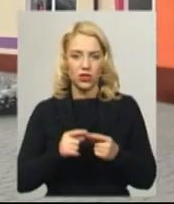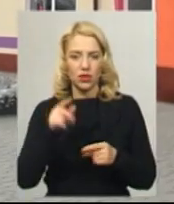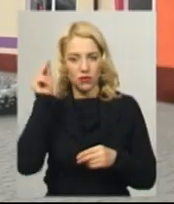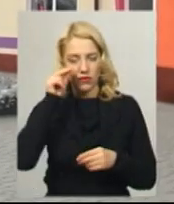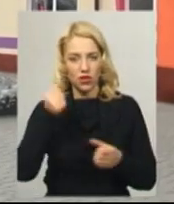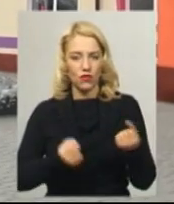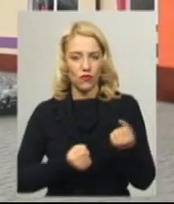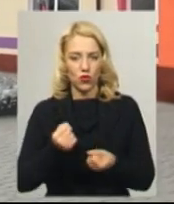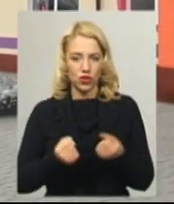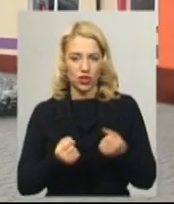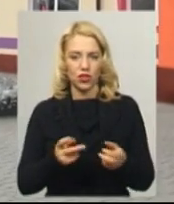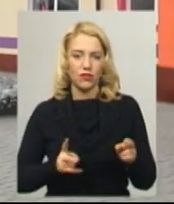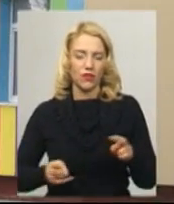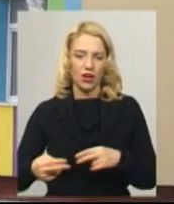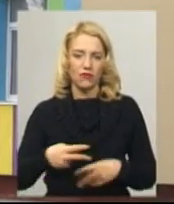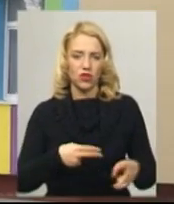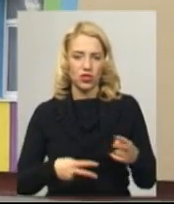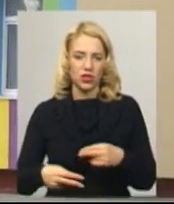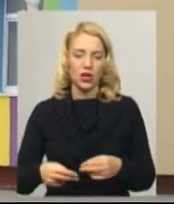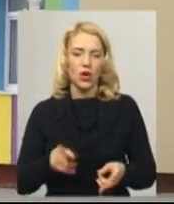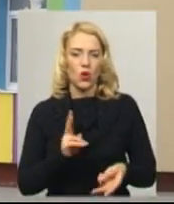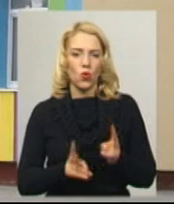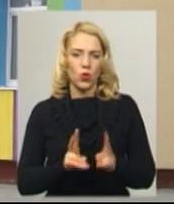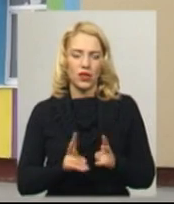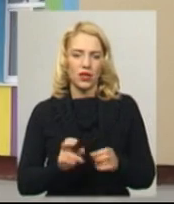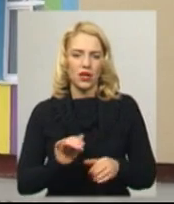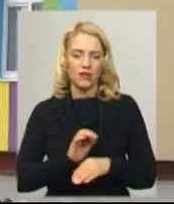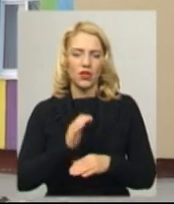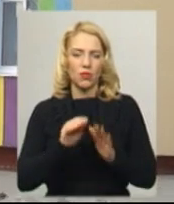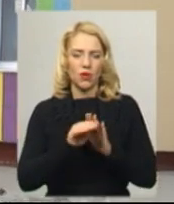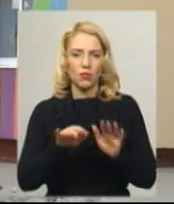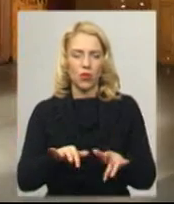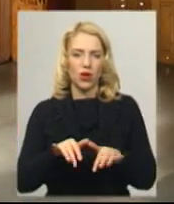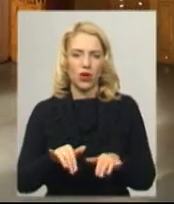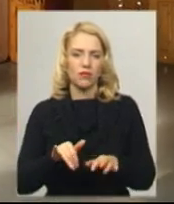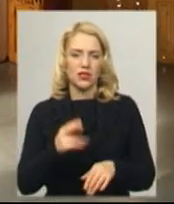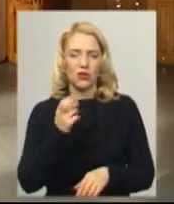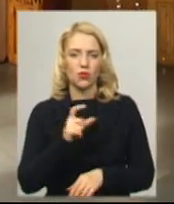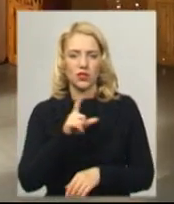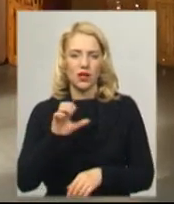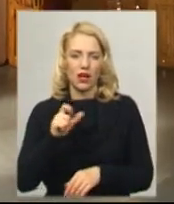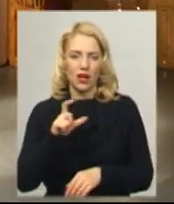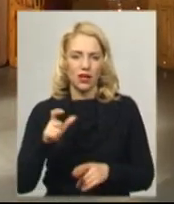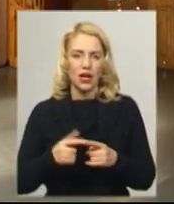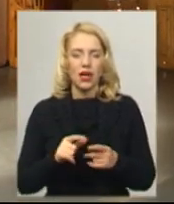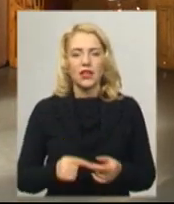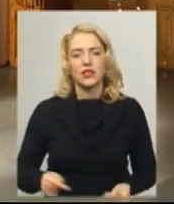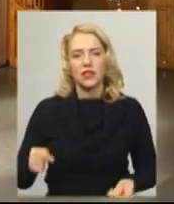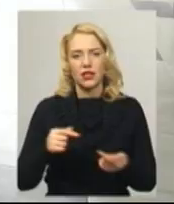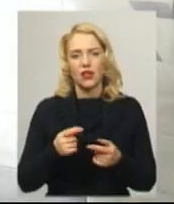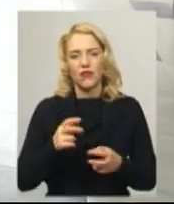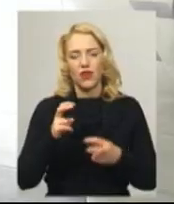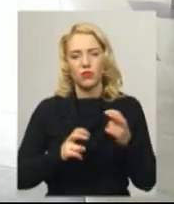двох категорій – кравчинь, кулінарів та програмістів у виробничих цехах навчального закладу. Згідно з нововведеннями в освіті, виробничі